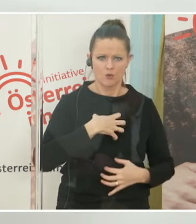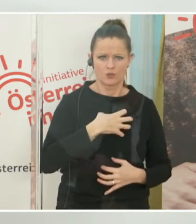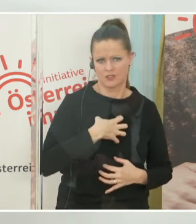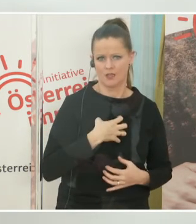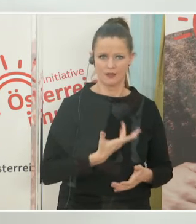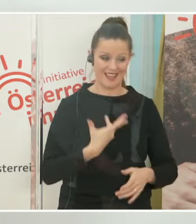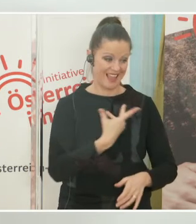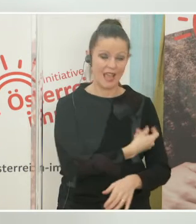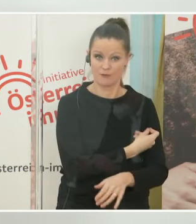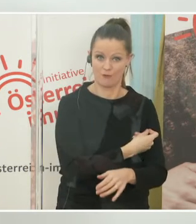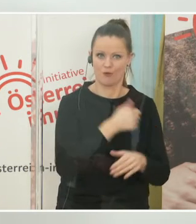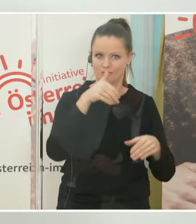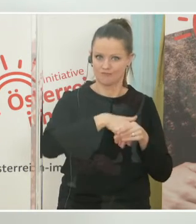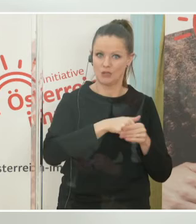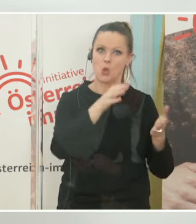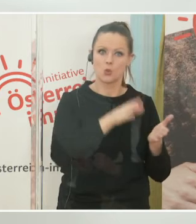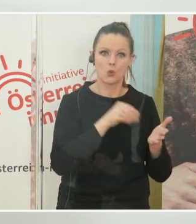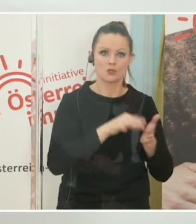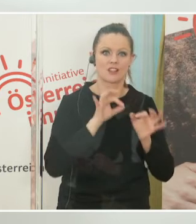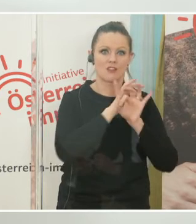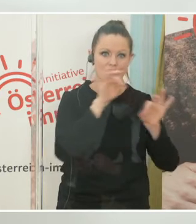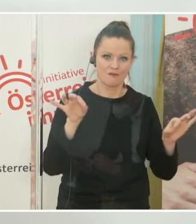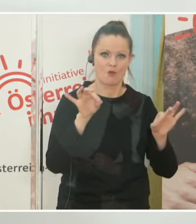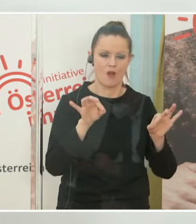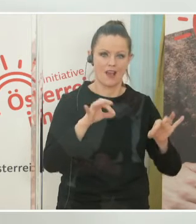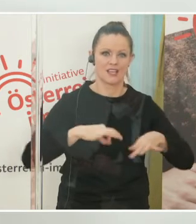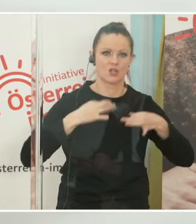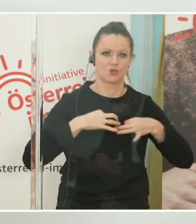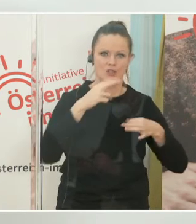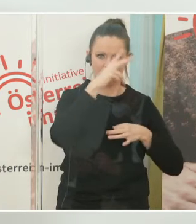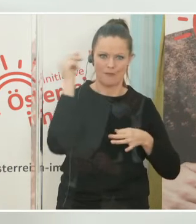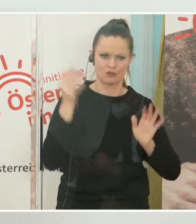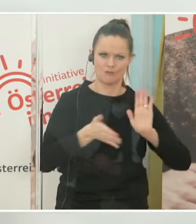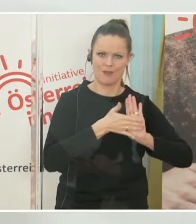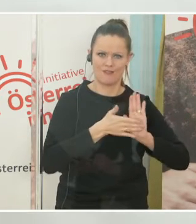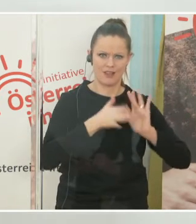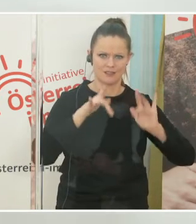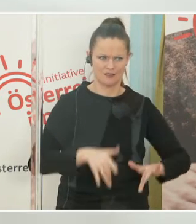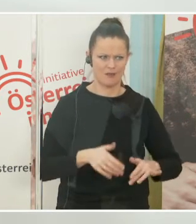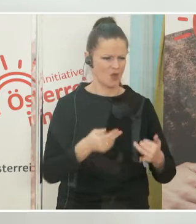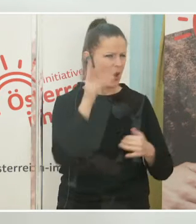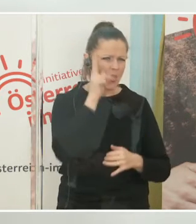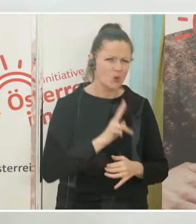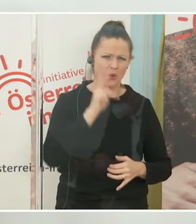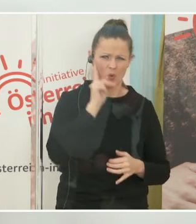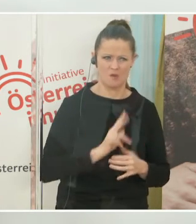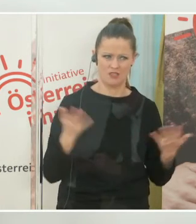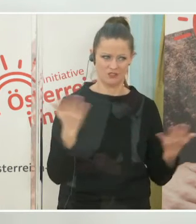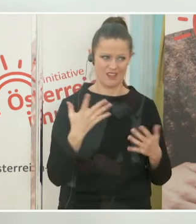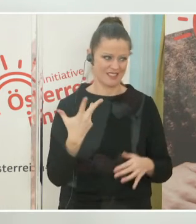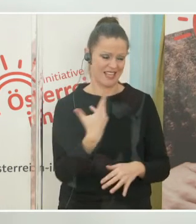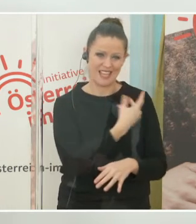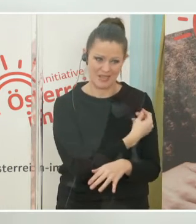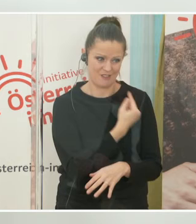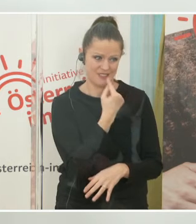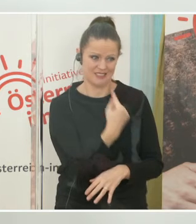Impfungen haben ihren Nutzen für die Gesundheit der Menschheit längst bewiesen. Paradoxerweise, und das ist heute schon ein paar Mal kurz angesprochen worden, sind Impfungen